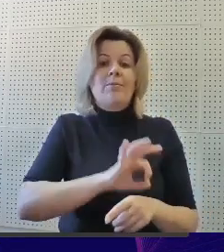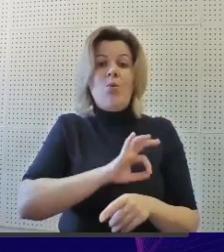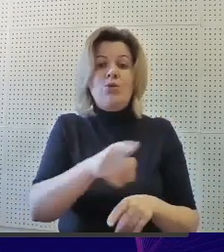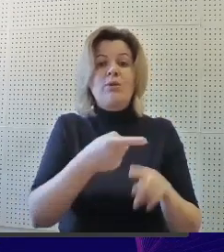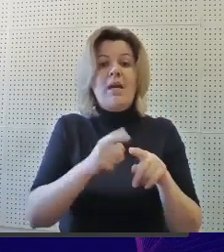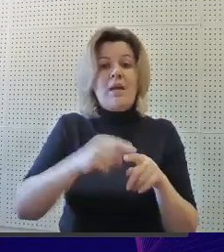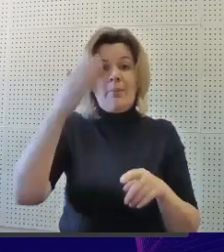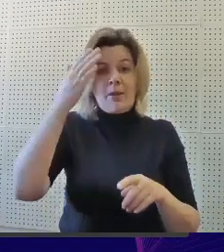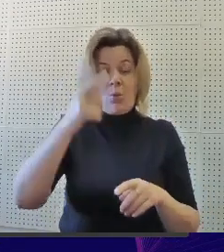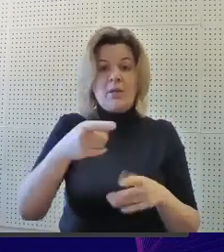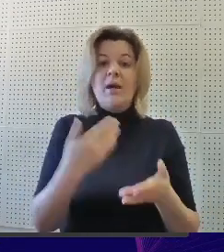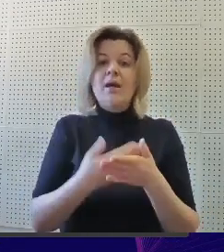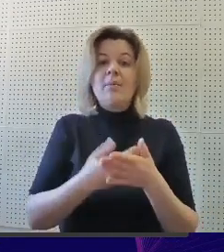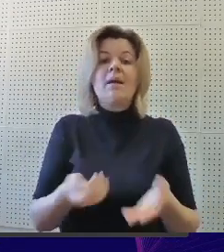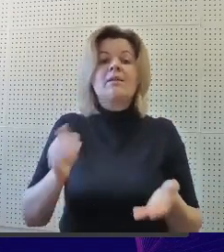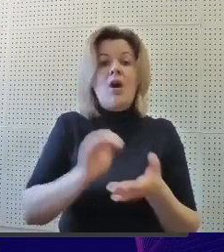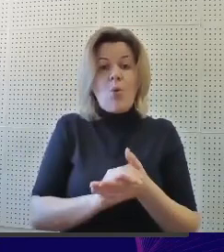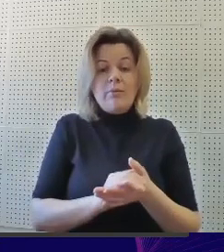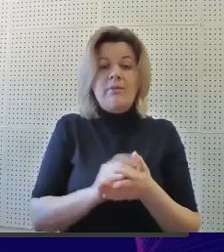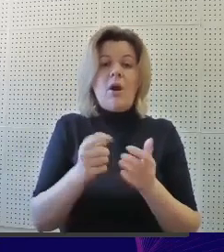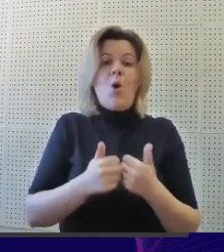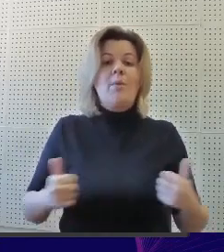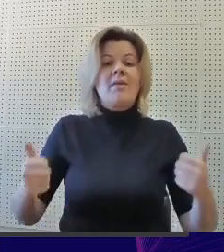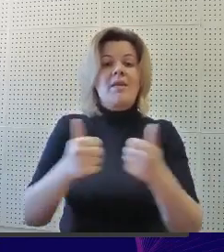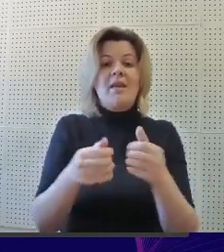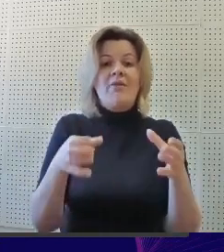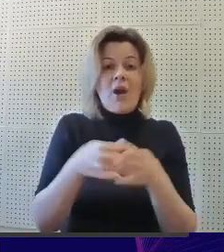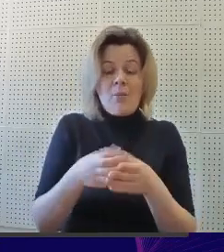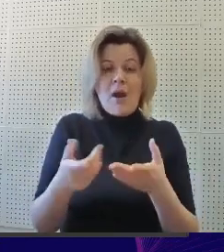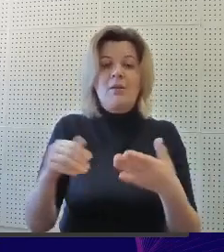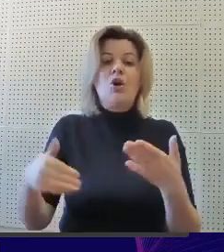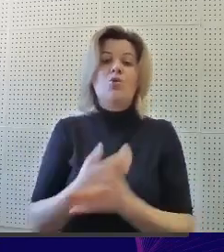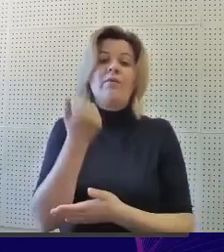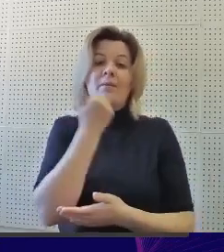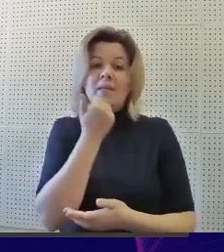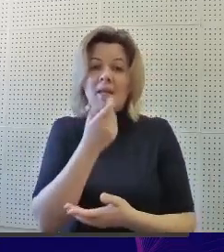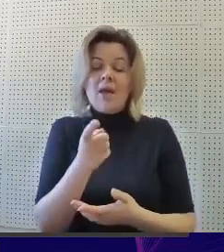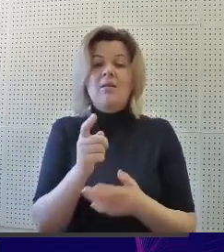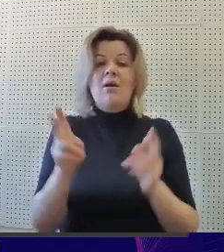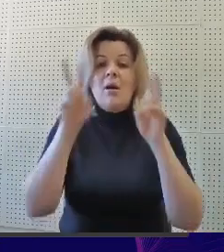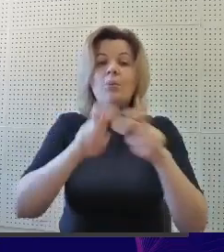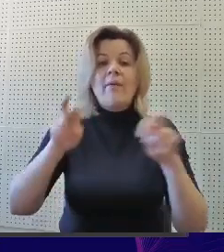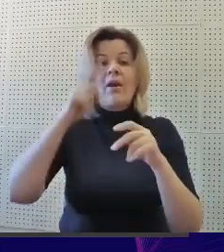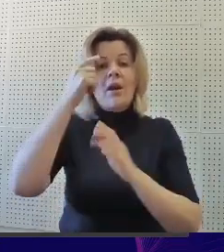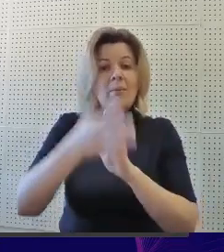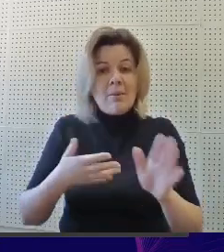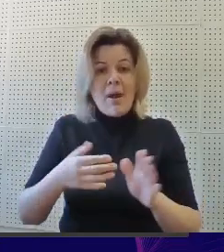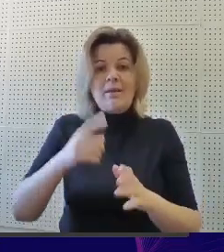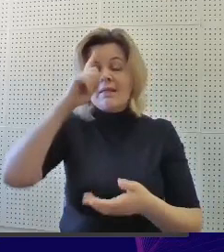используется методика. Например, знакомство, объединение в команды, новый материал, проверка